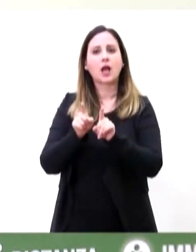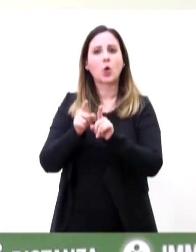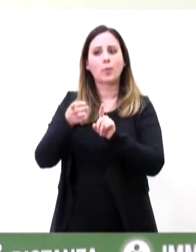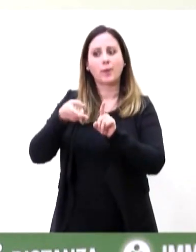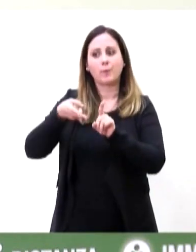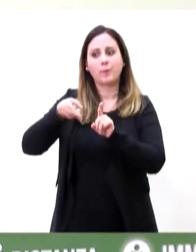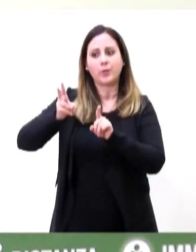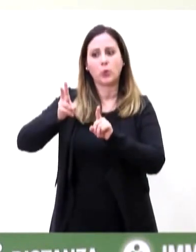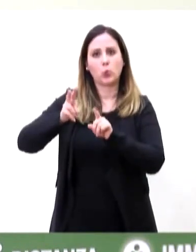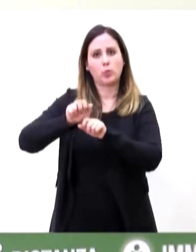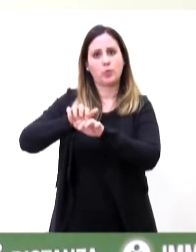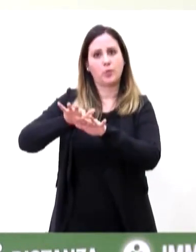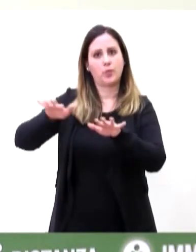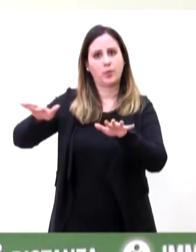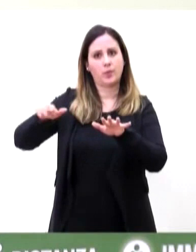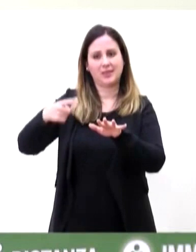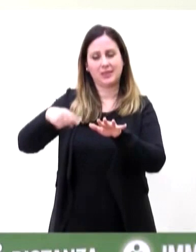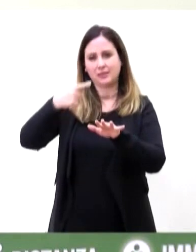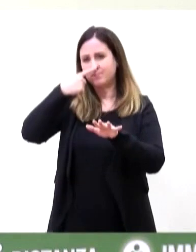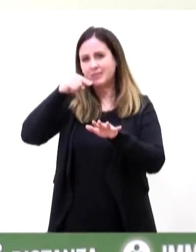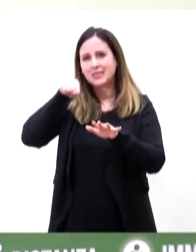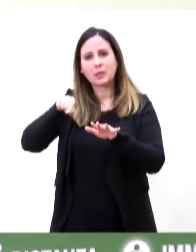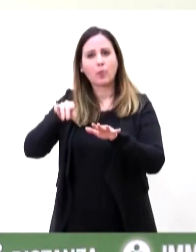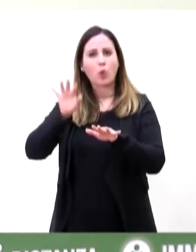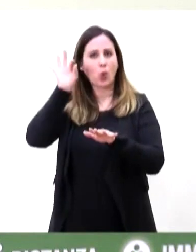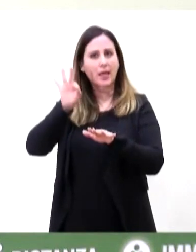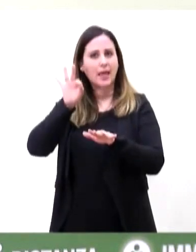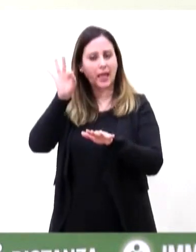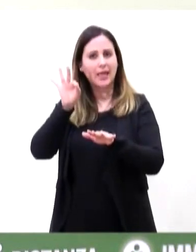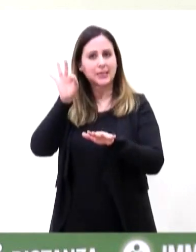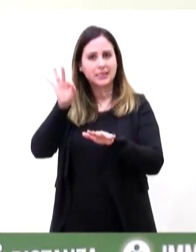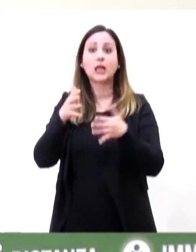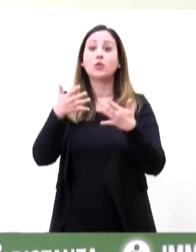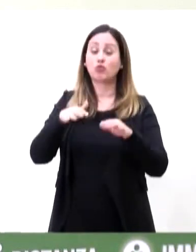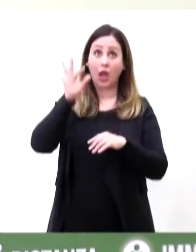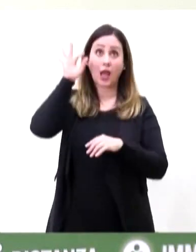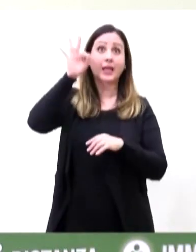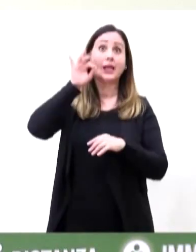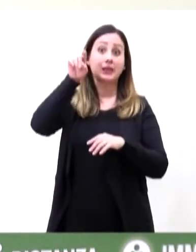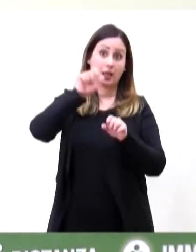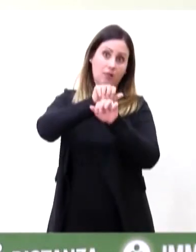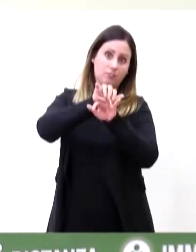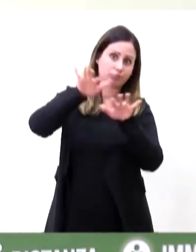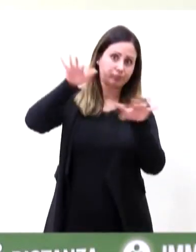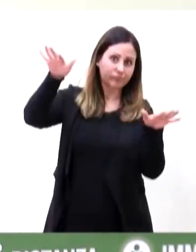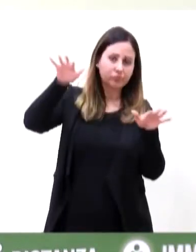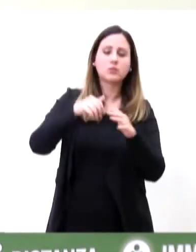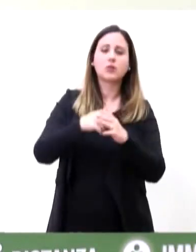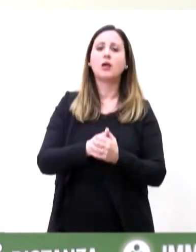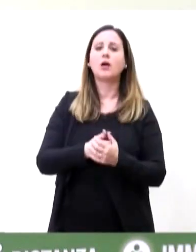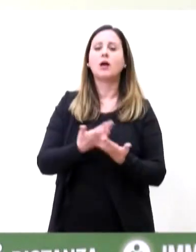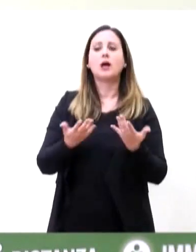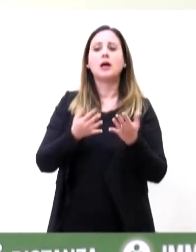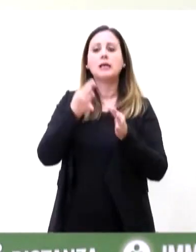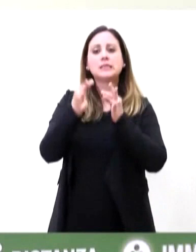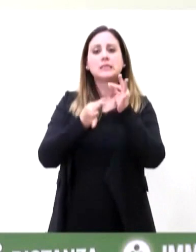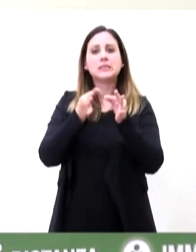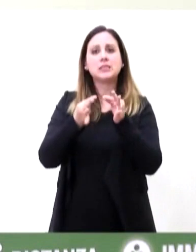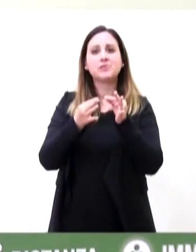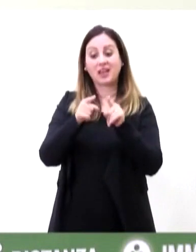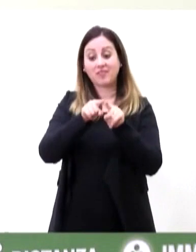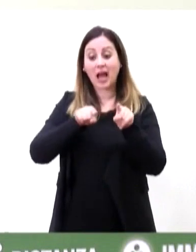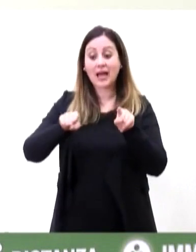successo ne più ne meno in Inghilterra. E questo fa sì che quindi si sostituisca